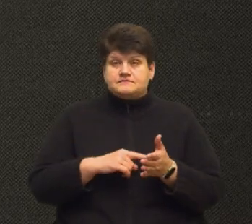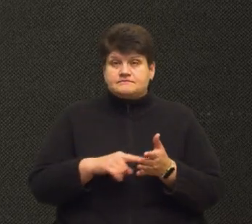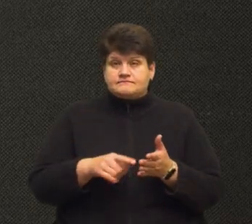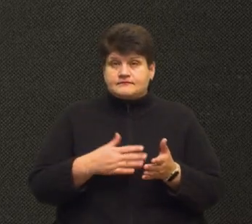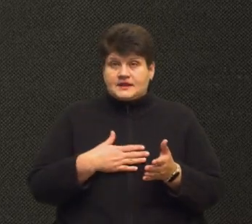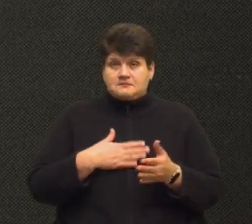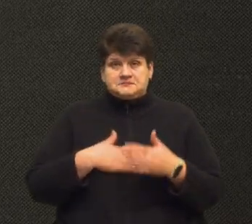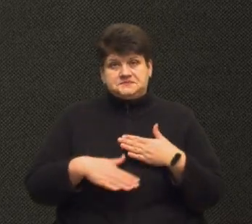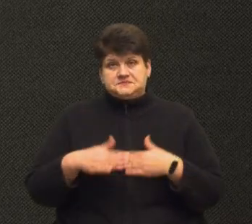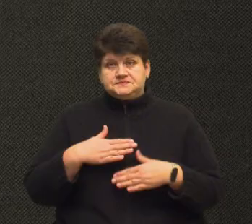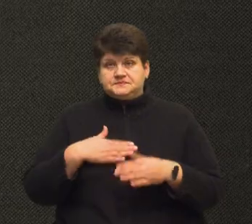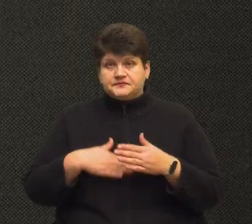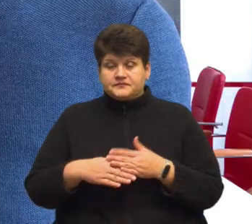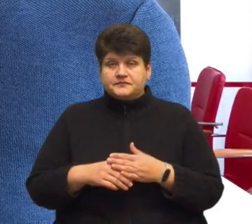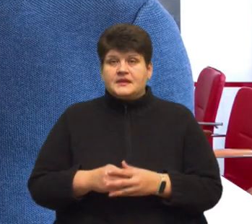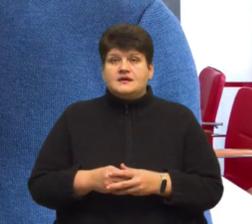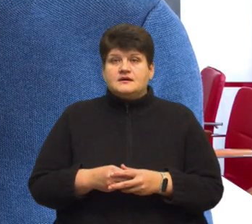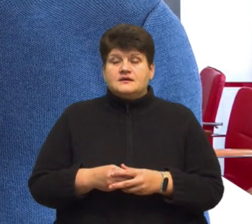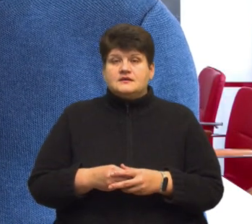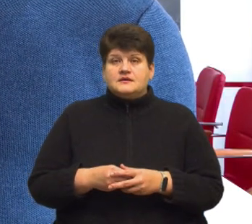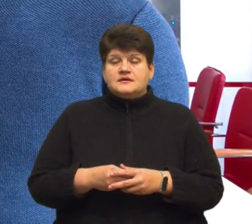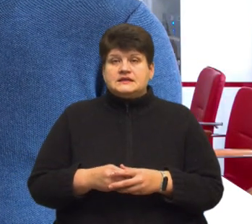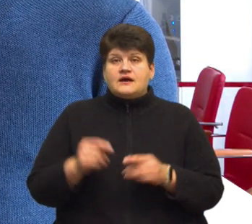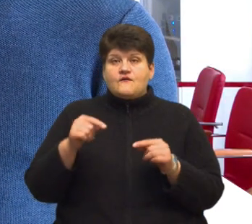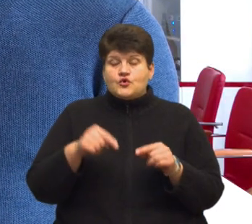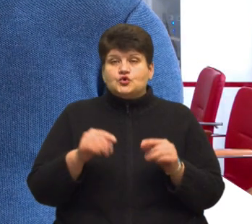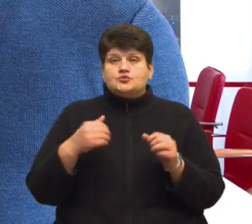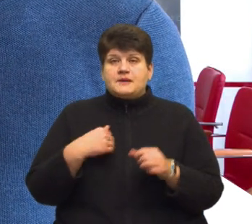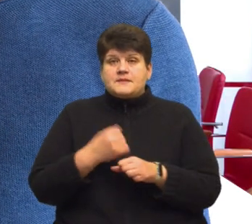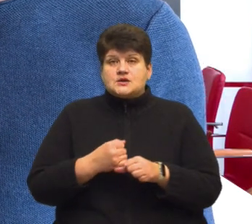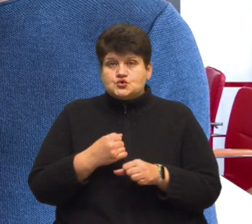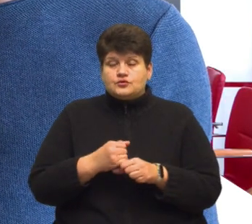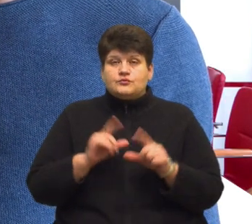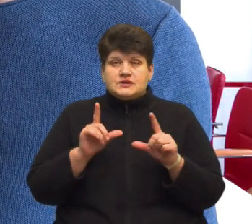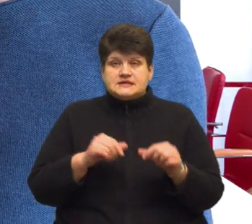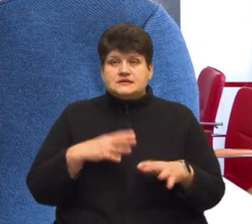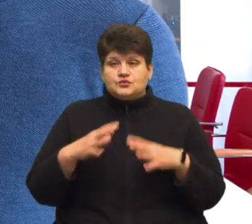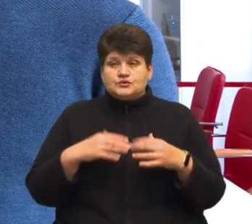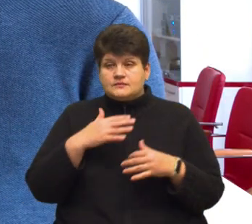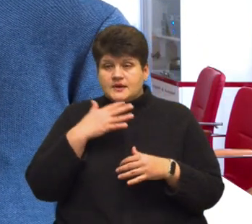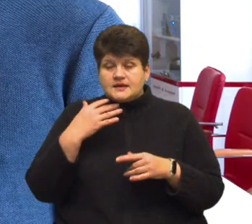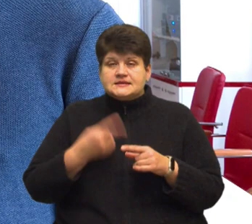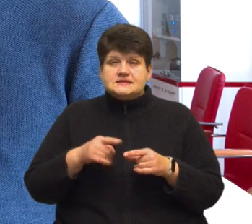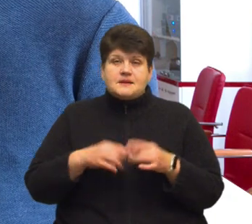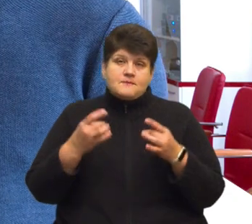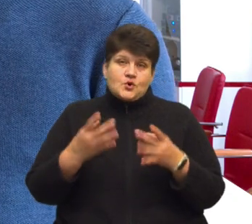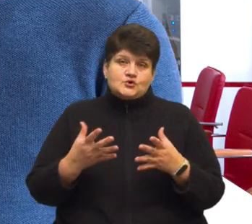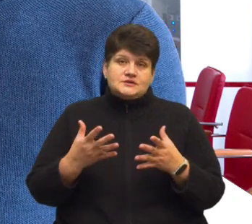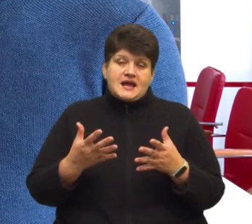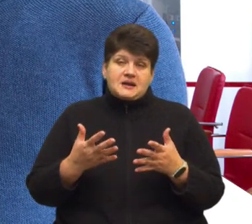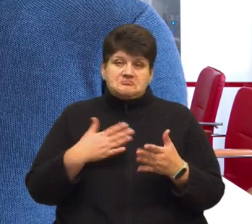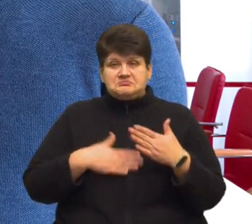приємно, але немає такого привалу. На фоні того, що ми працюємо, їздимо, тренуємося багато. Це просто як приємний бонус.